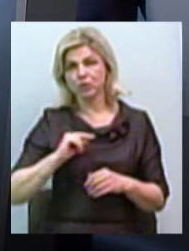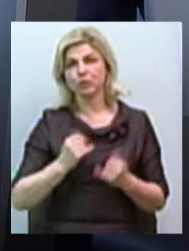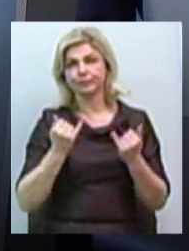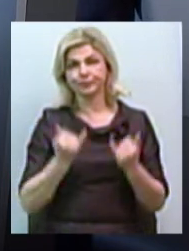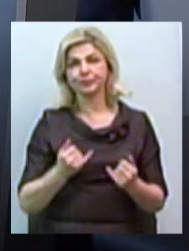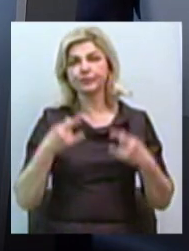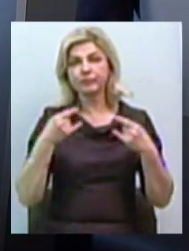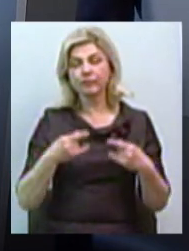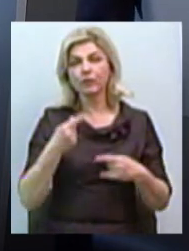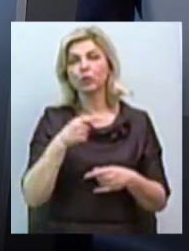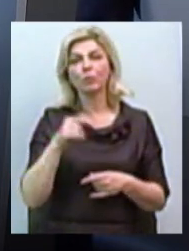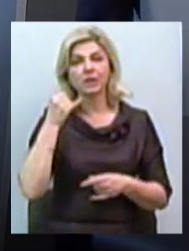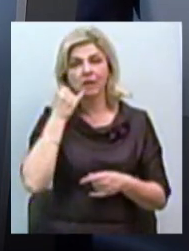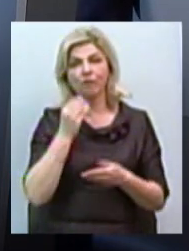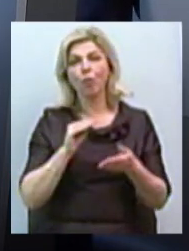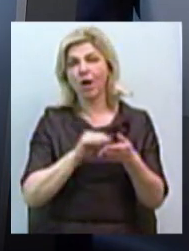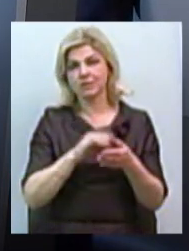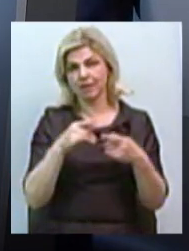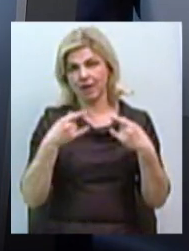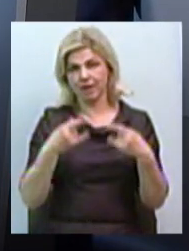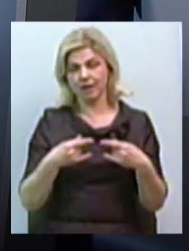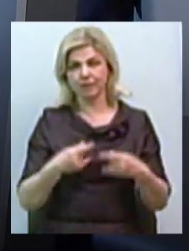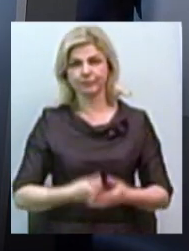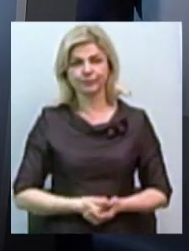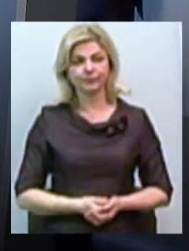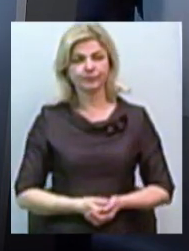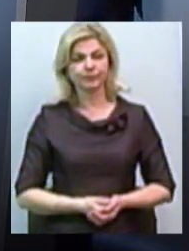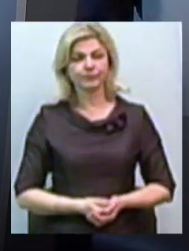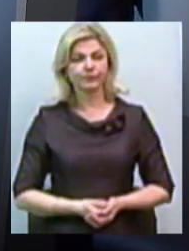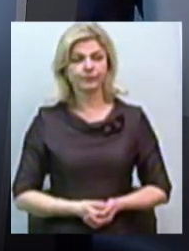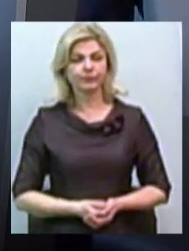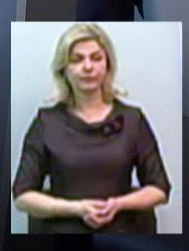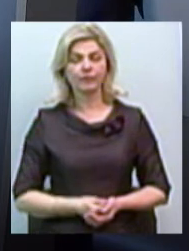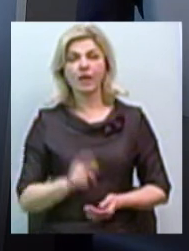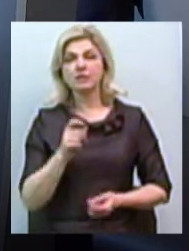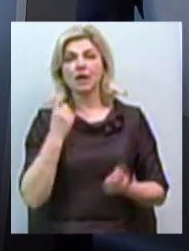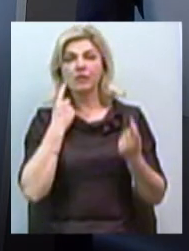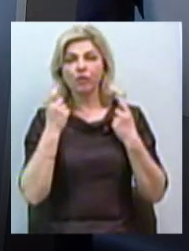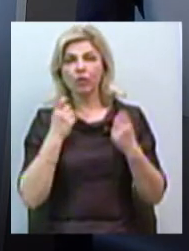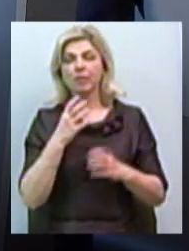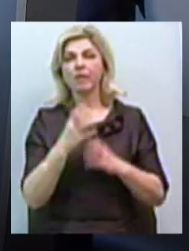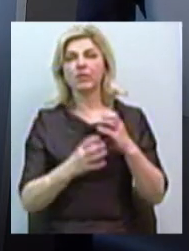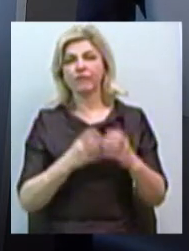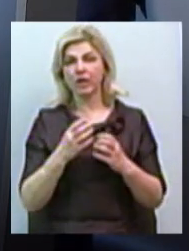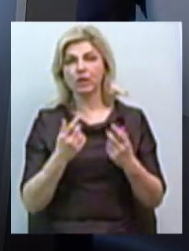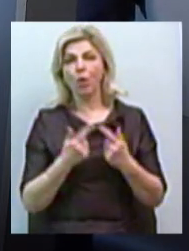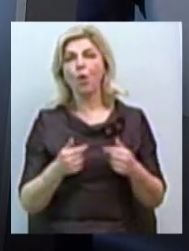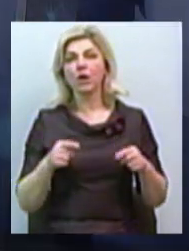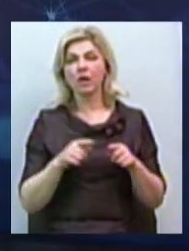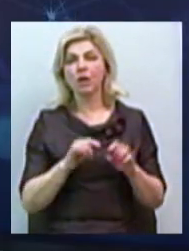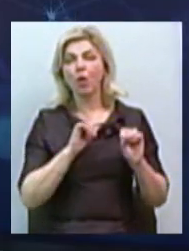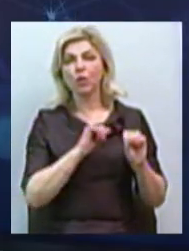Телефон студії 76 92 33. За даними на сайті Всесвітньої організації